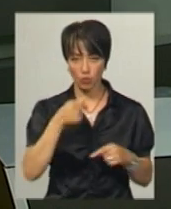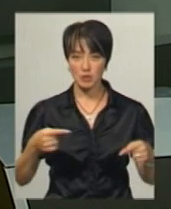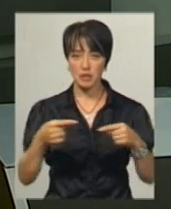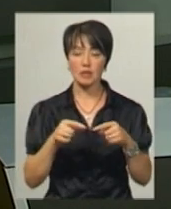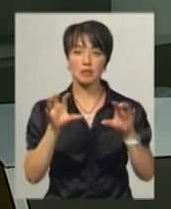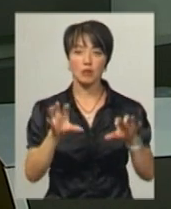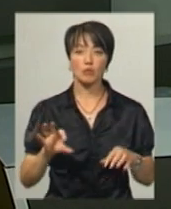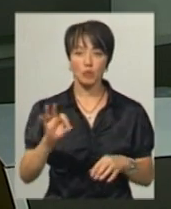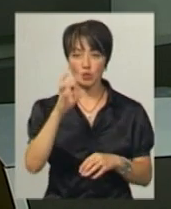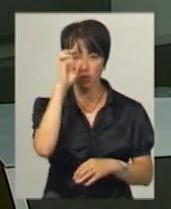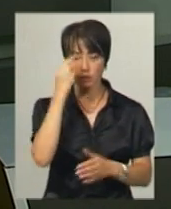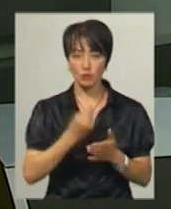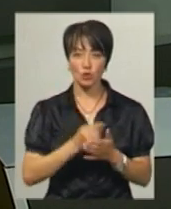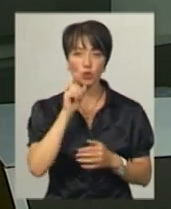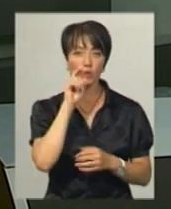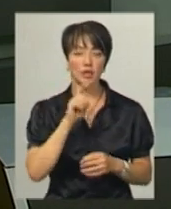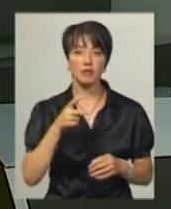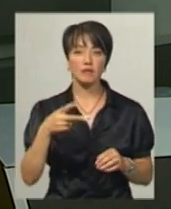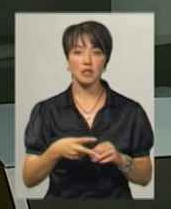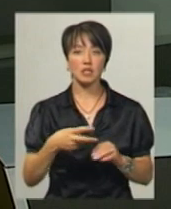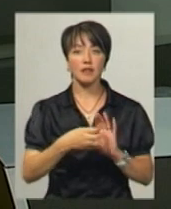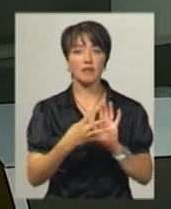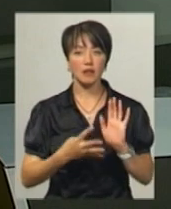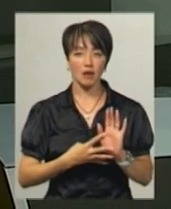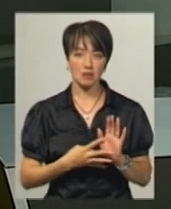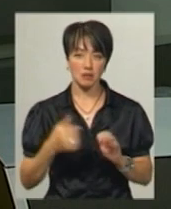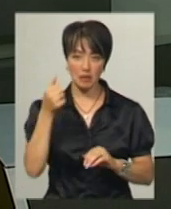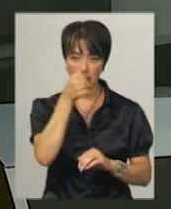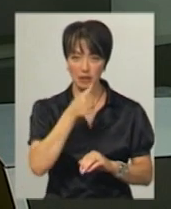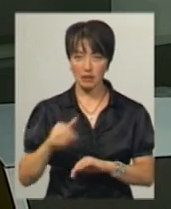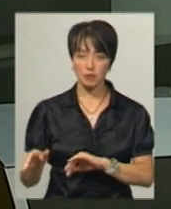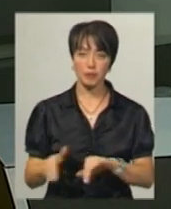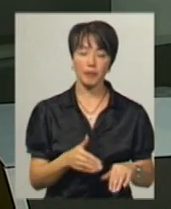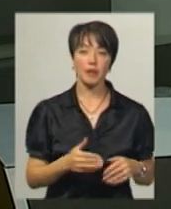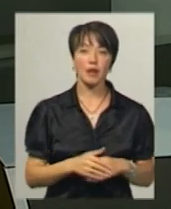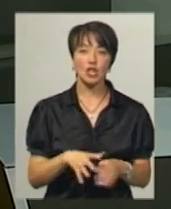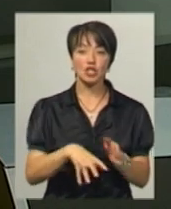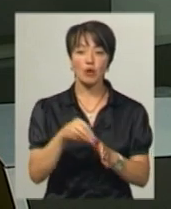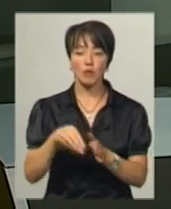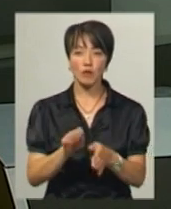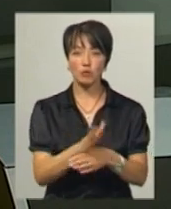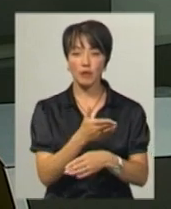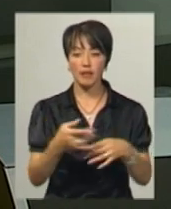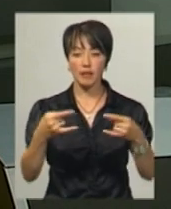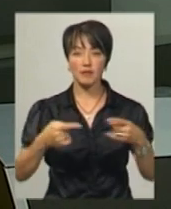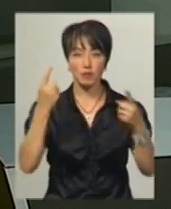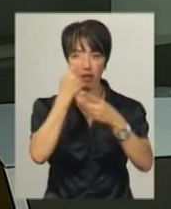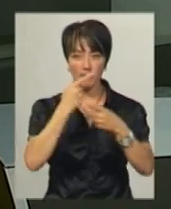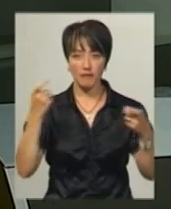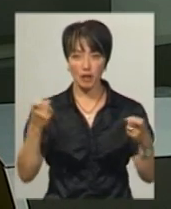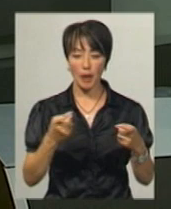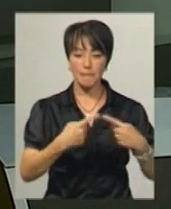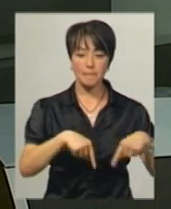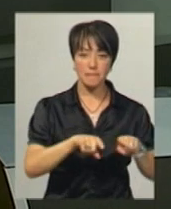законом про державний бюджет України на 2019 рік. Жеребкування з розподілення телевізійного ефіру